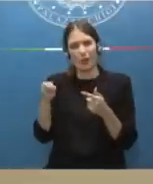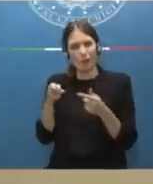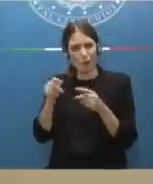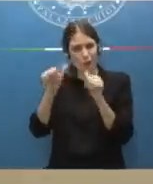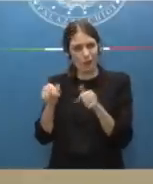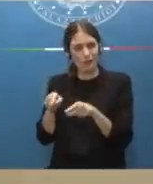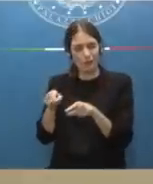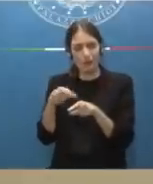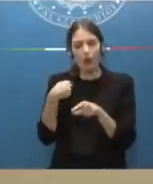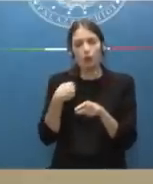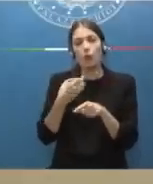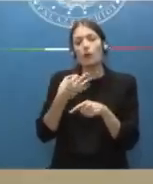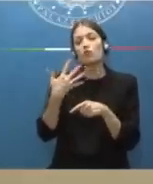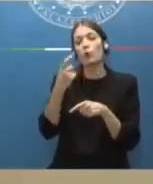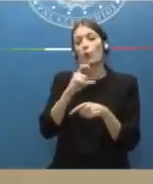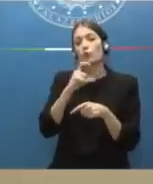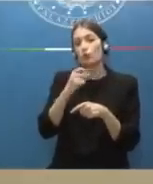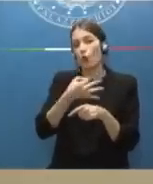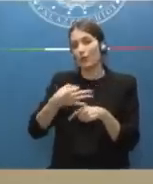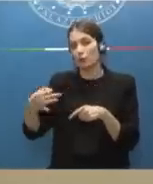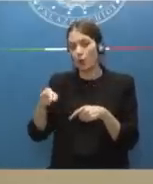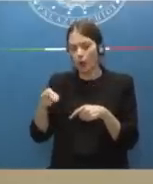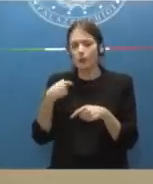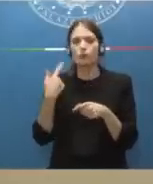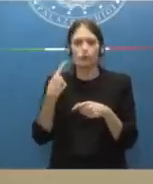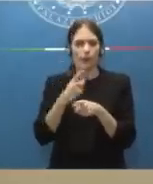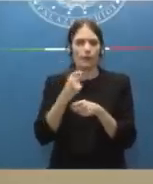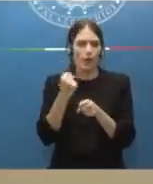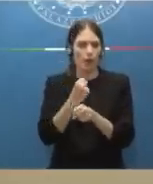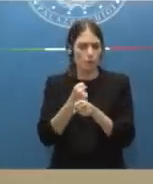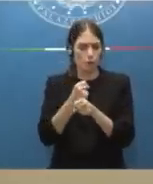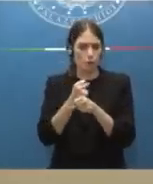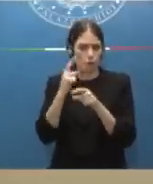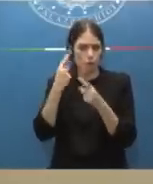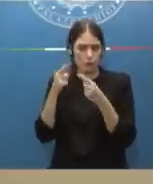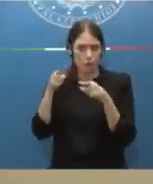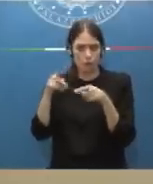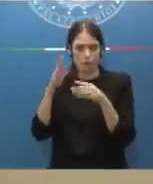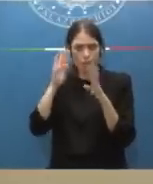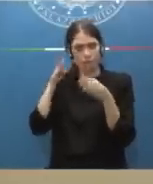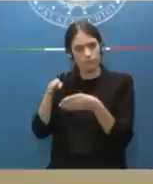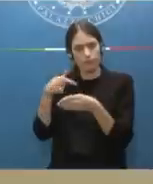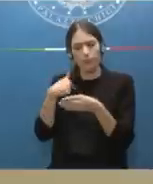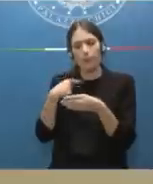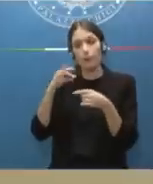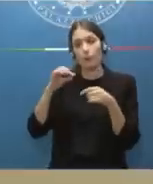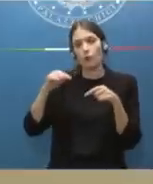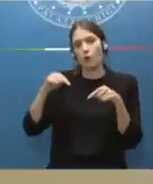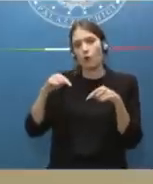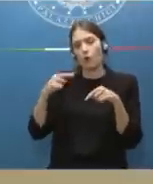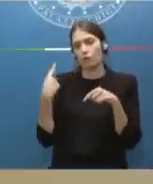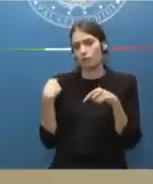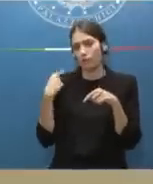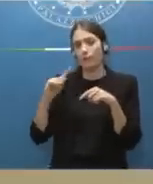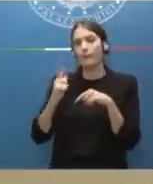indicato è quello dell'isolamento dei cinque giorni. Ci stiamo lavorando, oggi abbiamo avuto le prime riunioni scientifiche